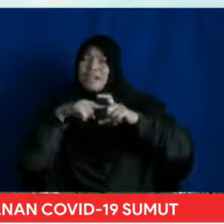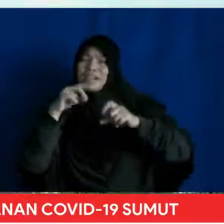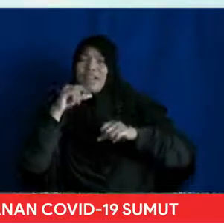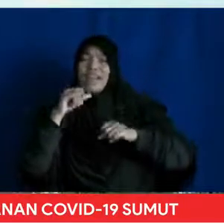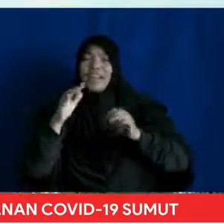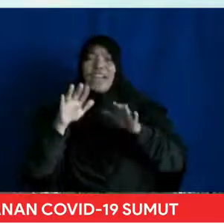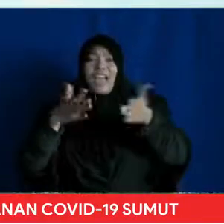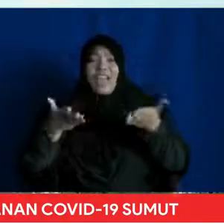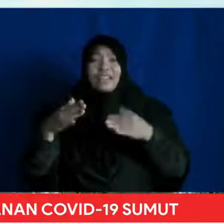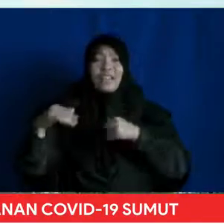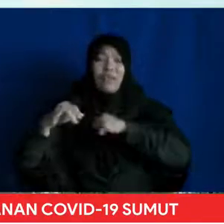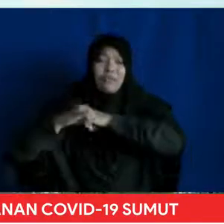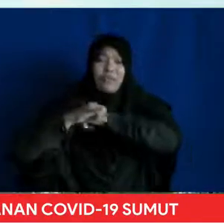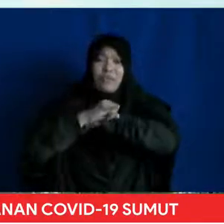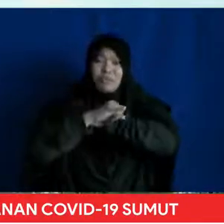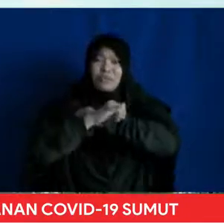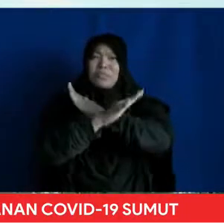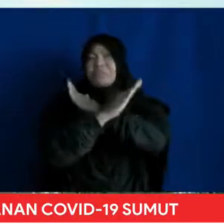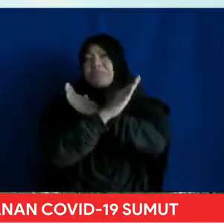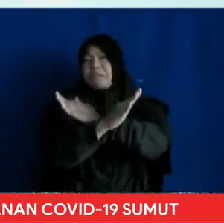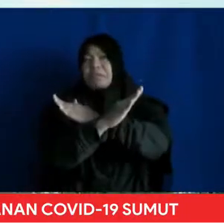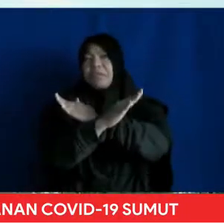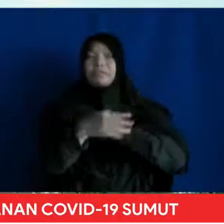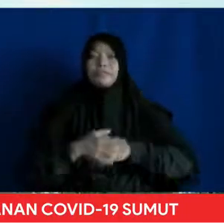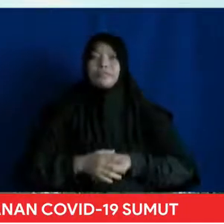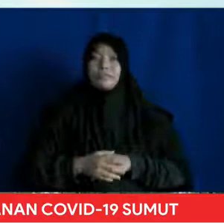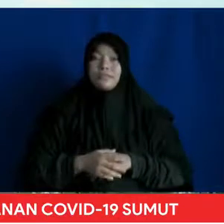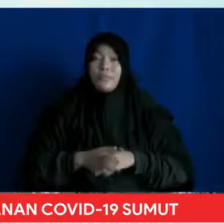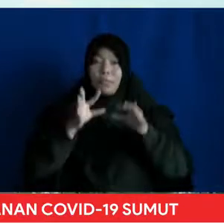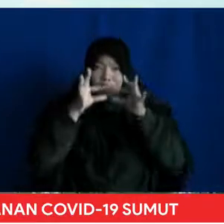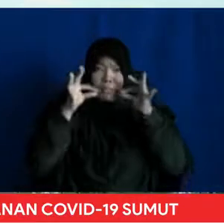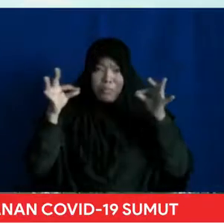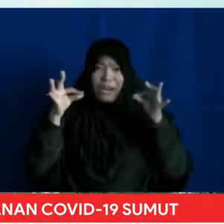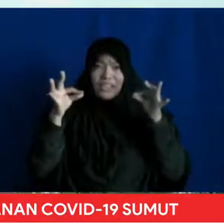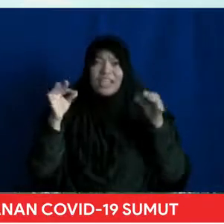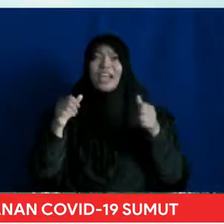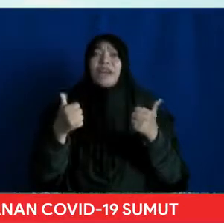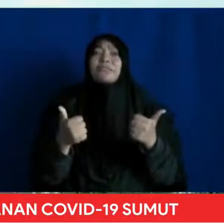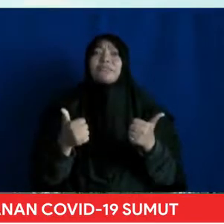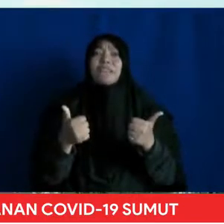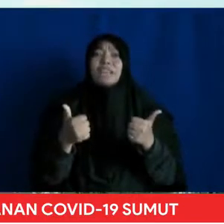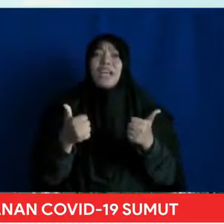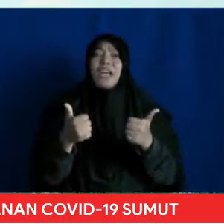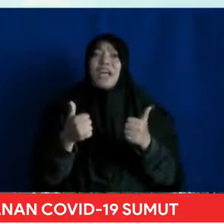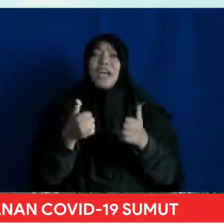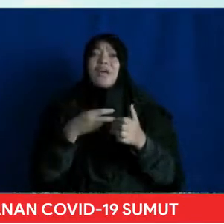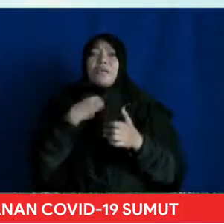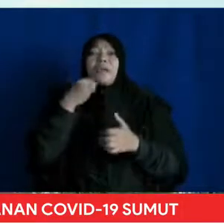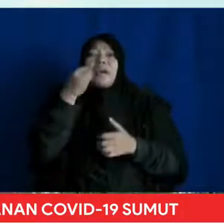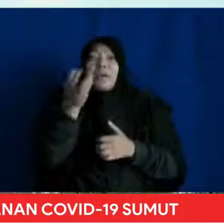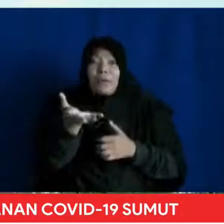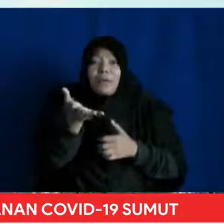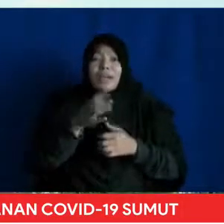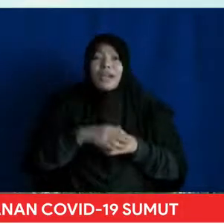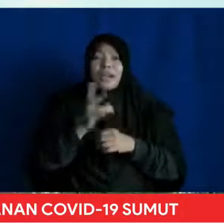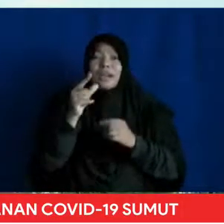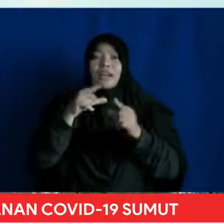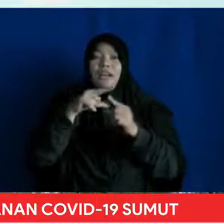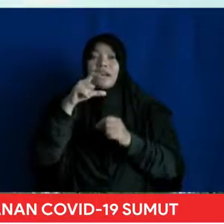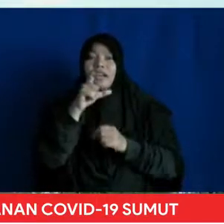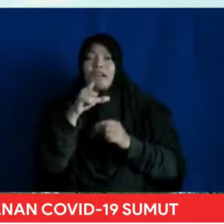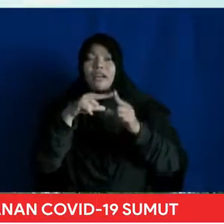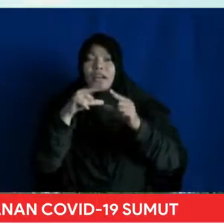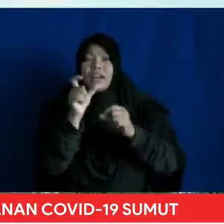Bisa ditangkal Berpuasa bisa mengeluarkan berbagai racun yang tersimpan di dalam tubuh Misalnya zat